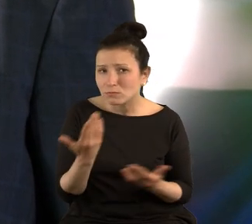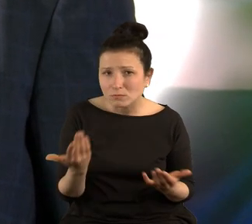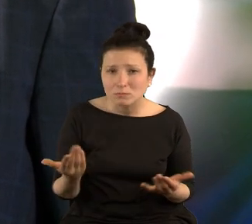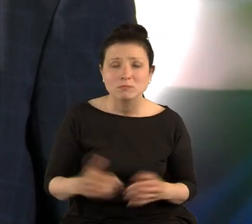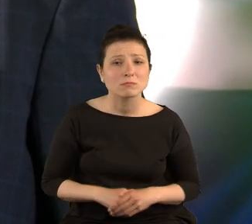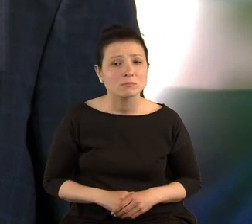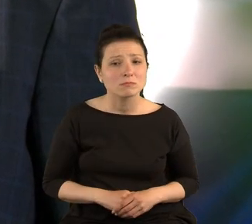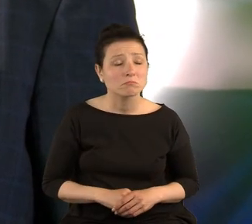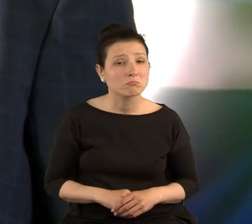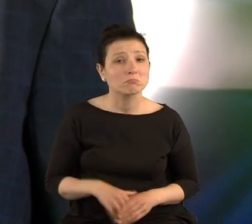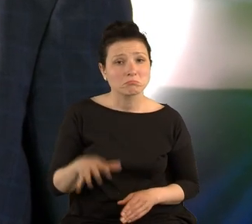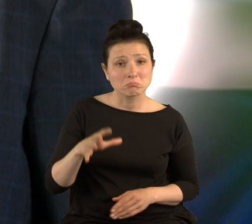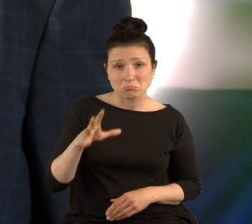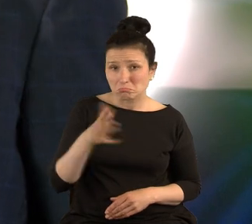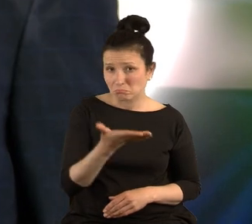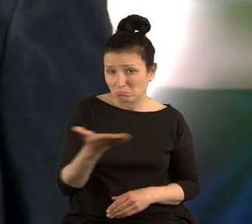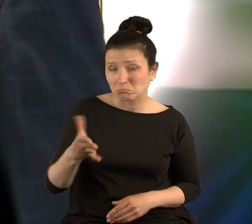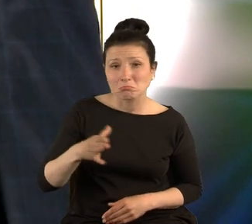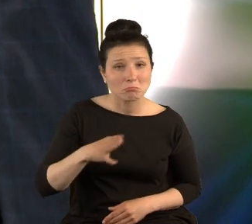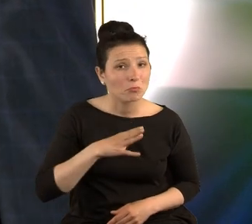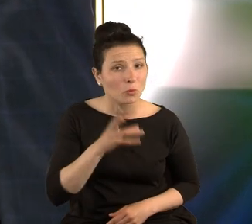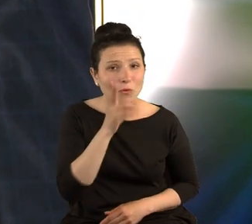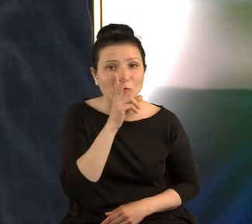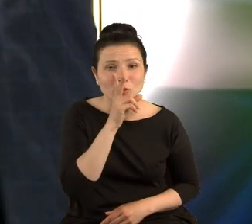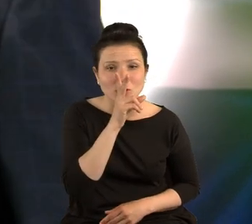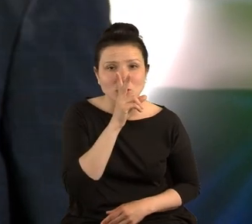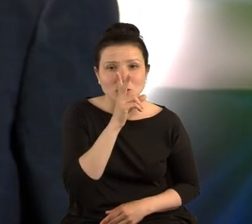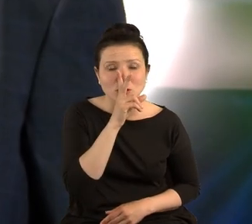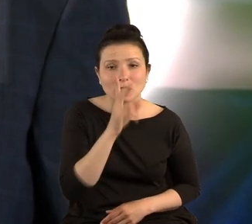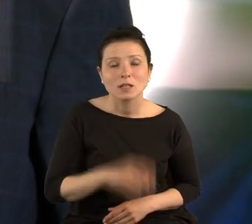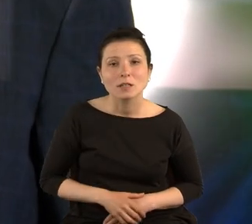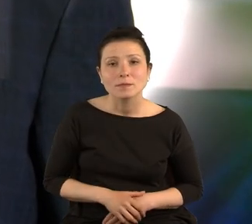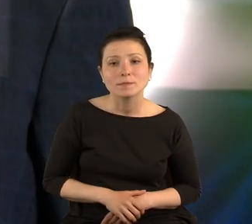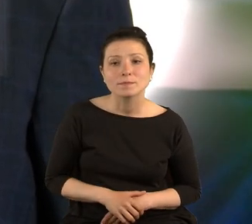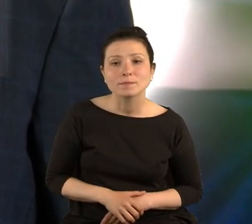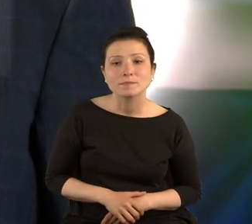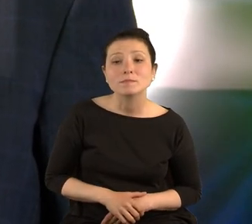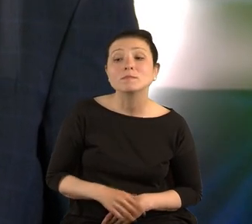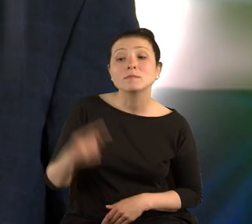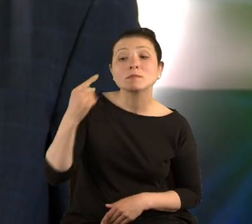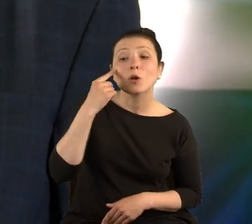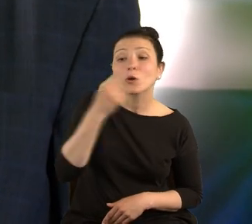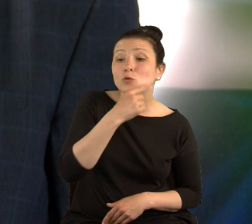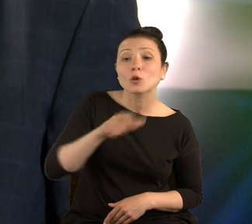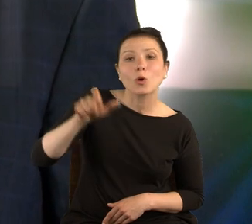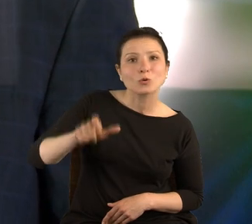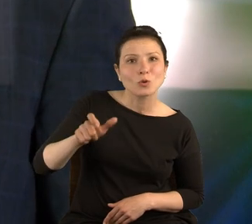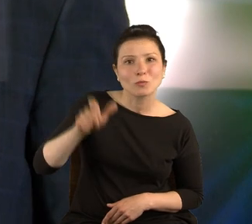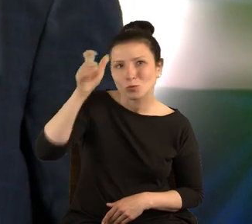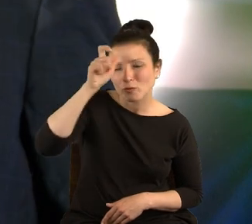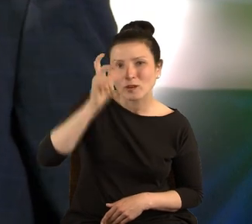Czy widzieliście kiedyś oczy człowieka wychodzącego